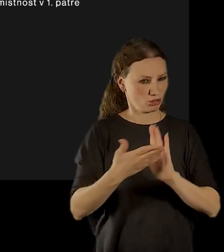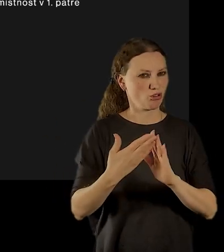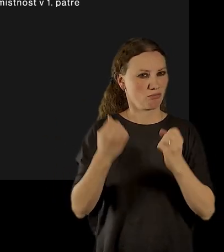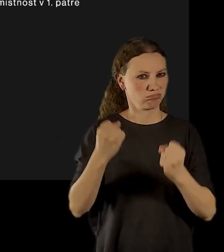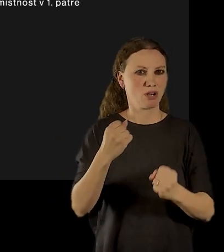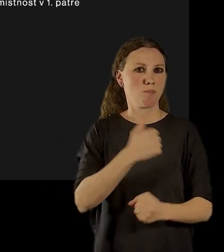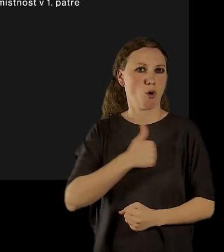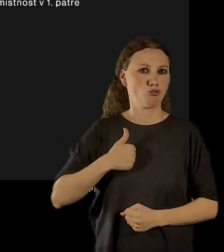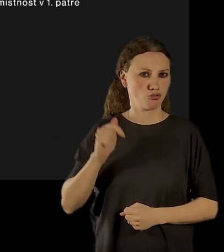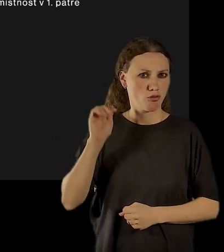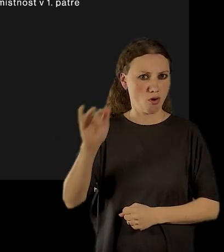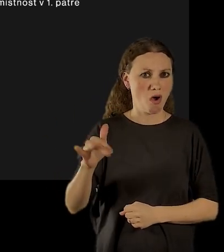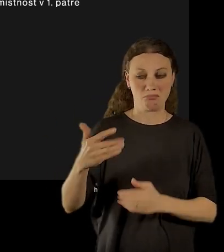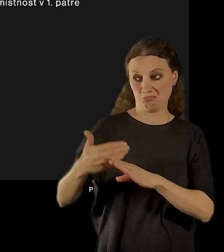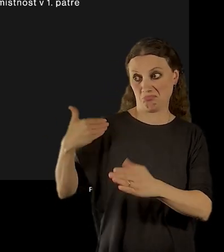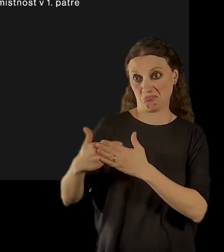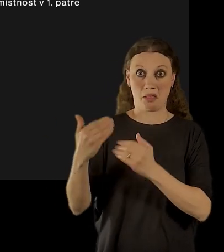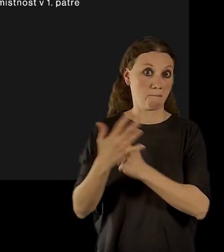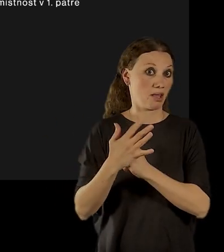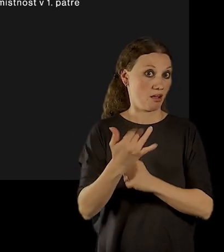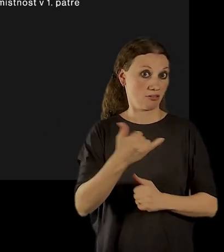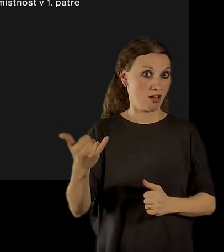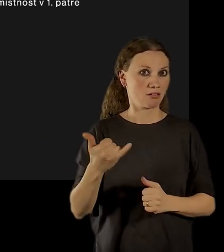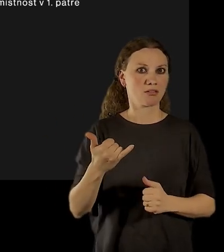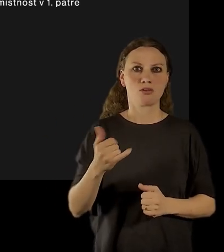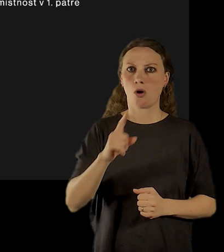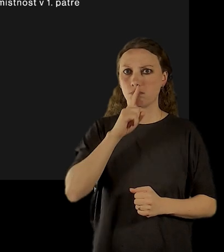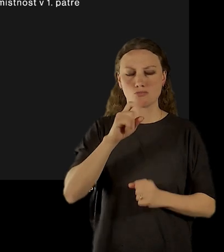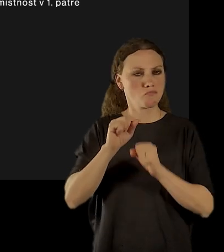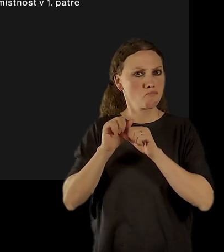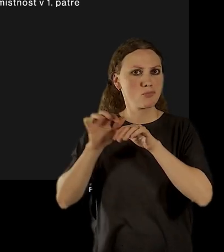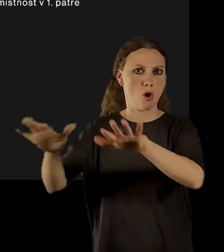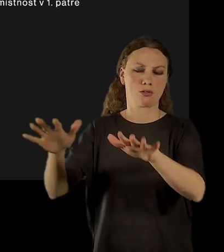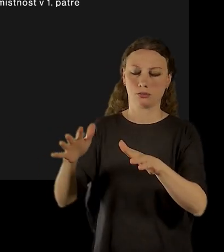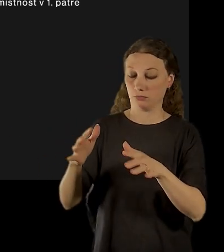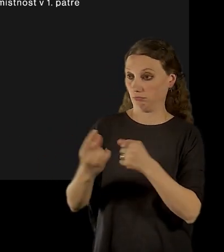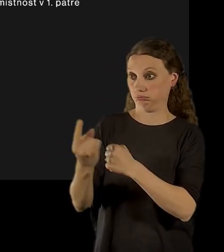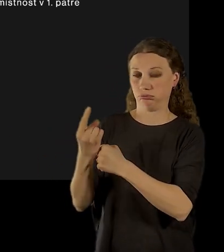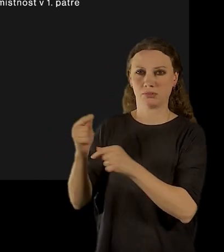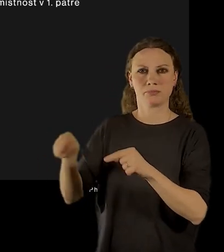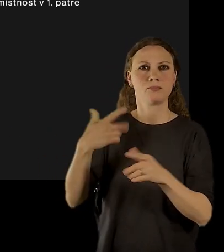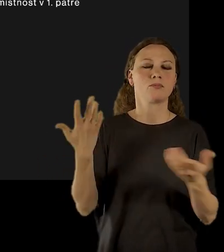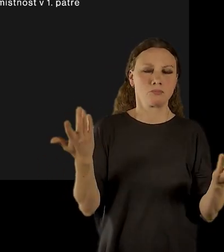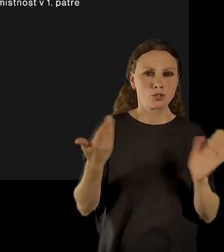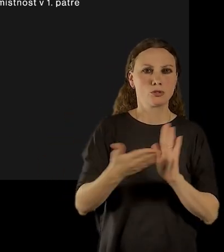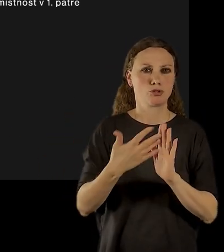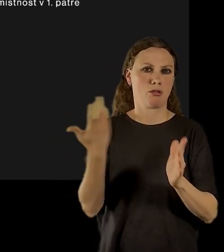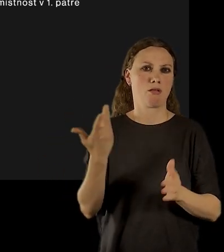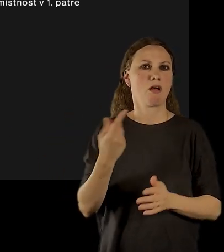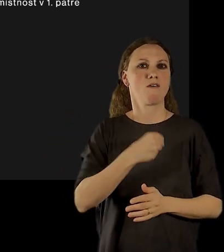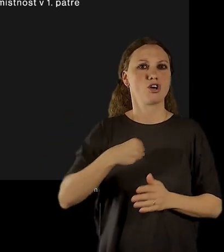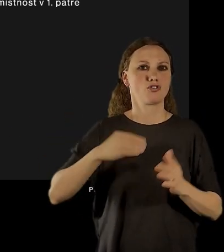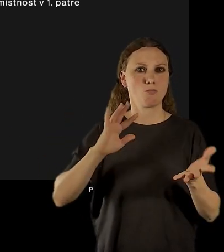která za posledních 15 let se jich objevila celá řada, ať už je to Muzeum Varšavského postání,